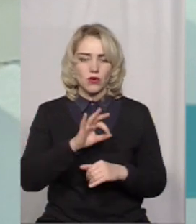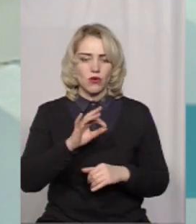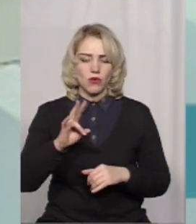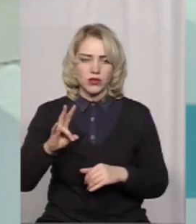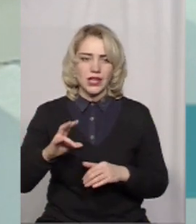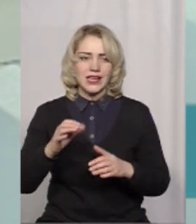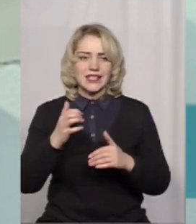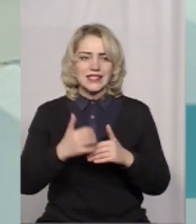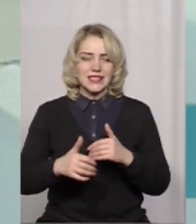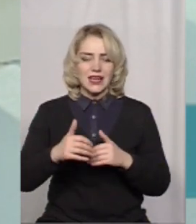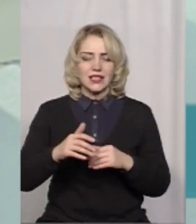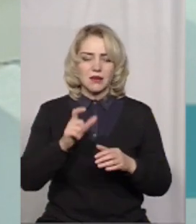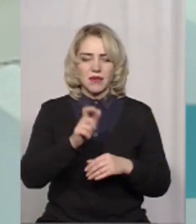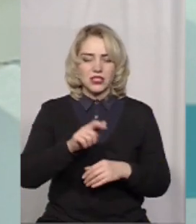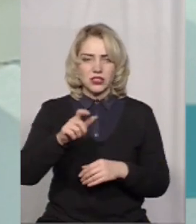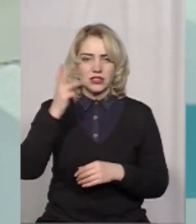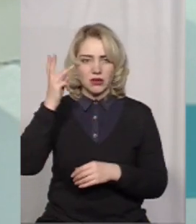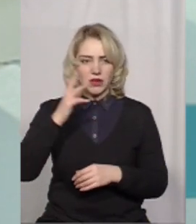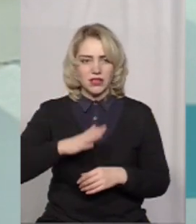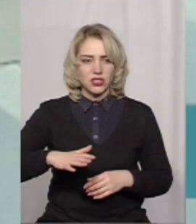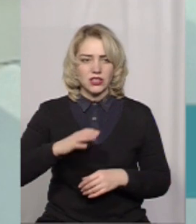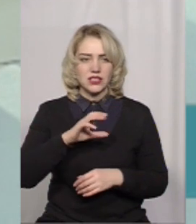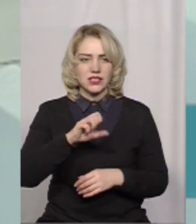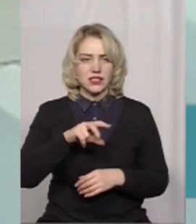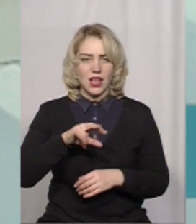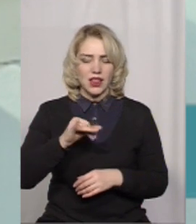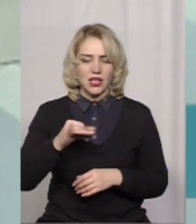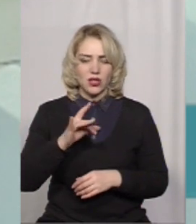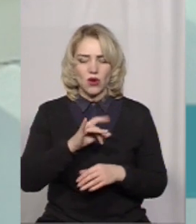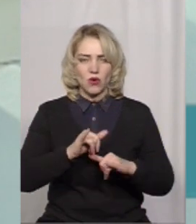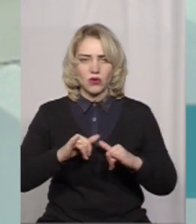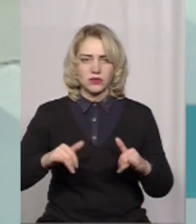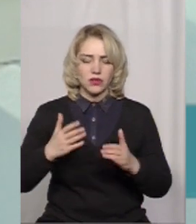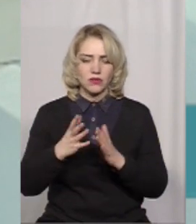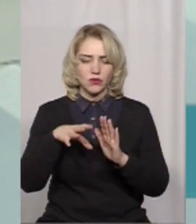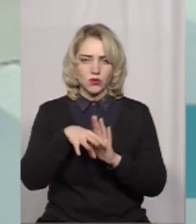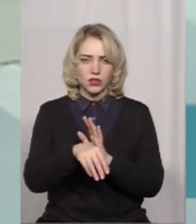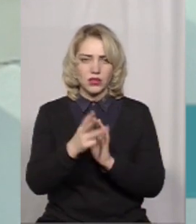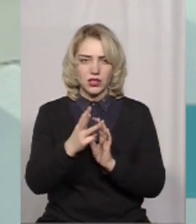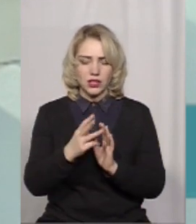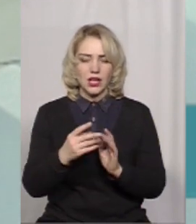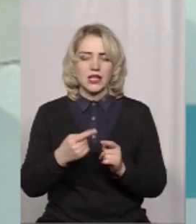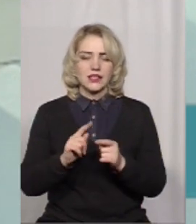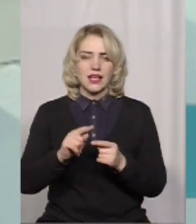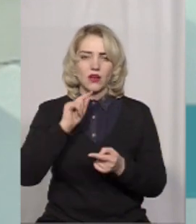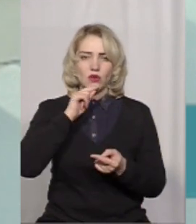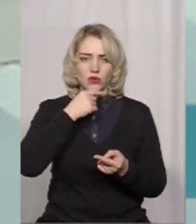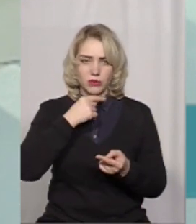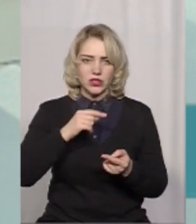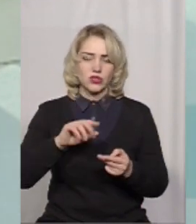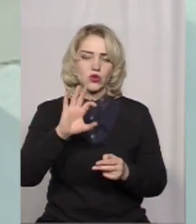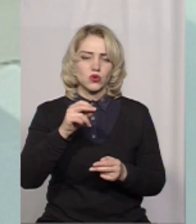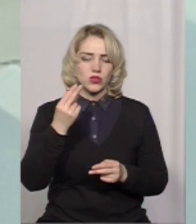Хмельниччини. І ми розуміємо, що сталий розвиток, він собі особлює три складові. По-перше, це економічна, по-друге, це